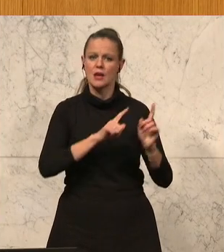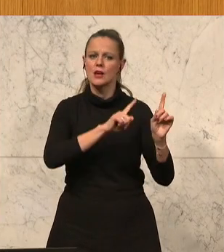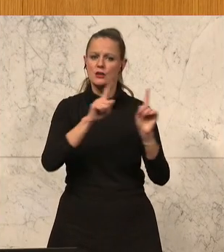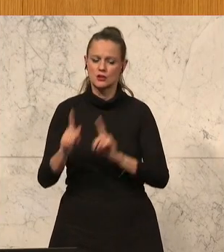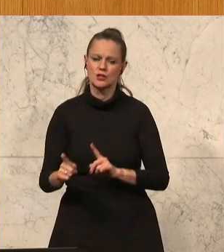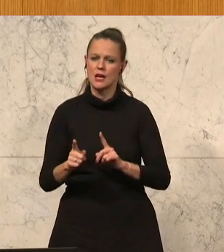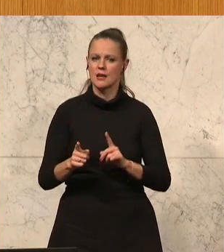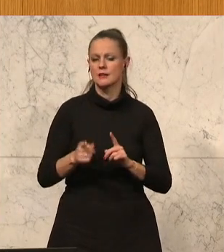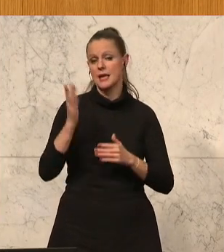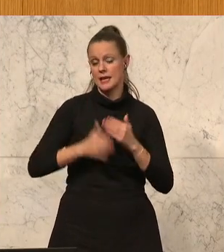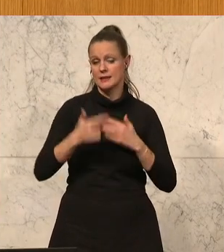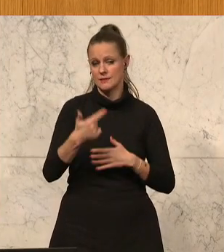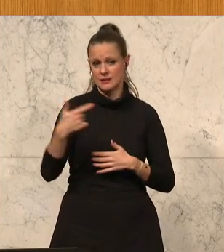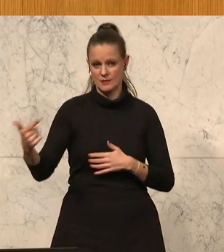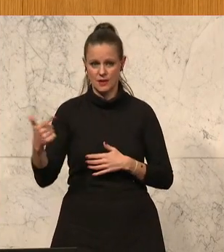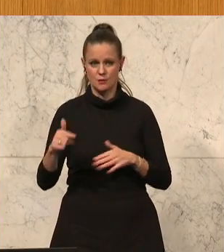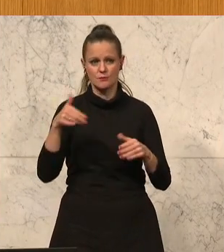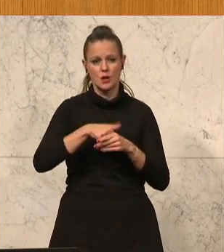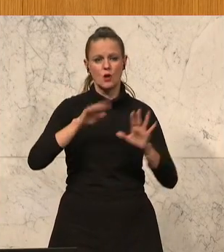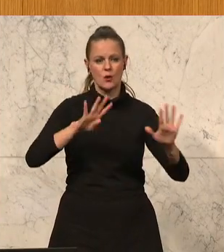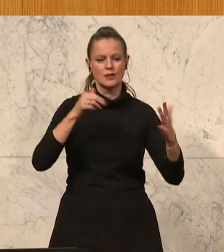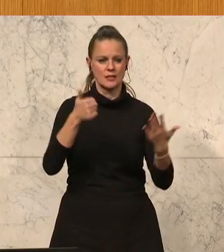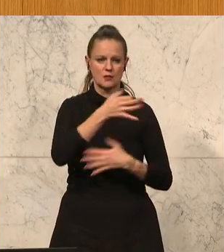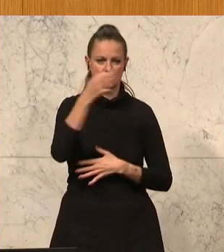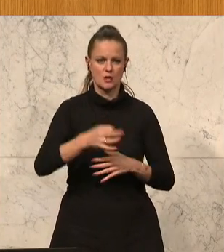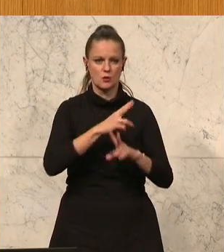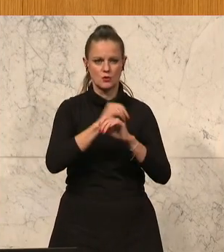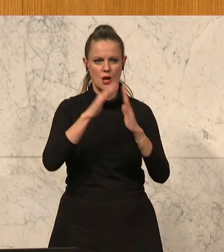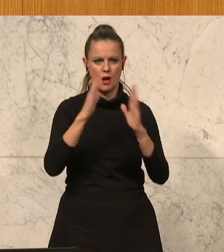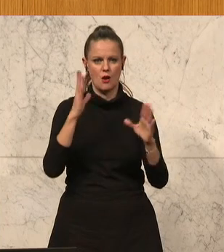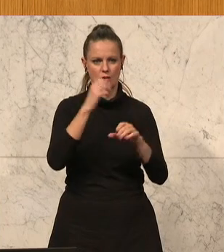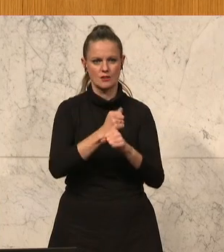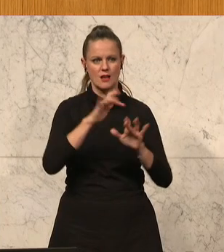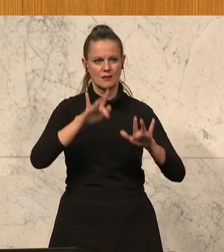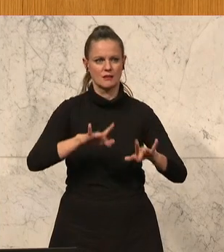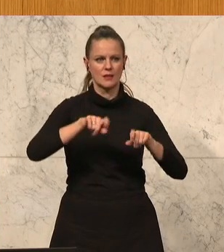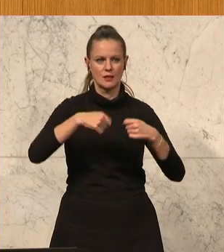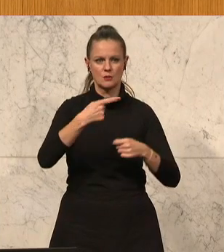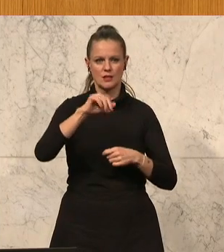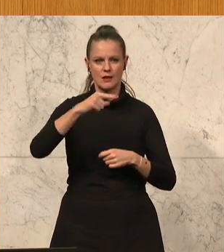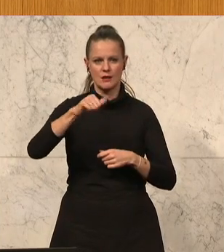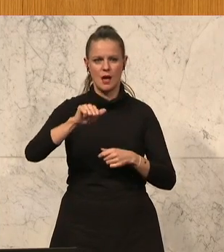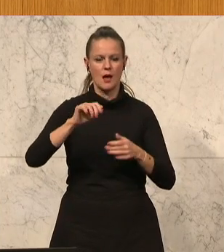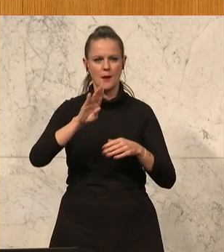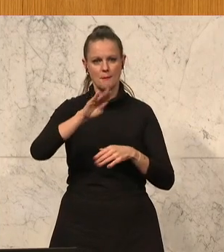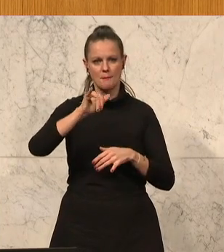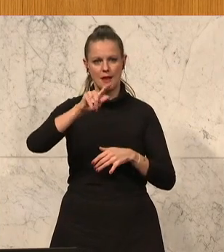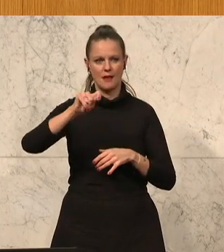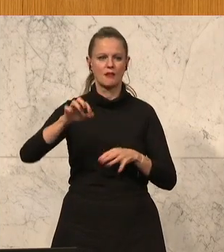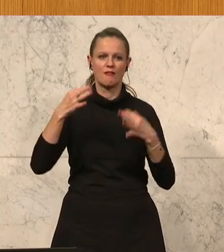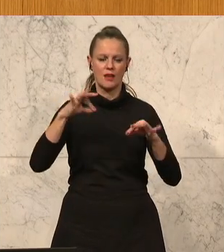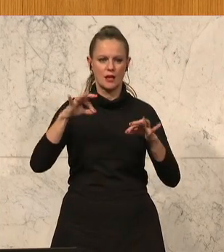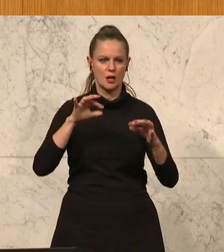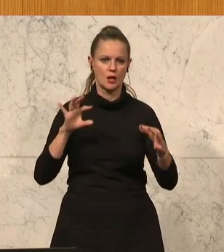2022 verfügen rund 69 Prozent der österreichischen Haushalte bereits über einen gigabitfähigen Internetzugang. Und